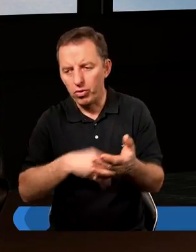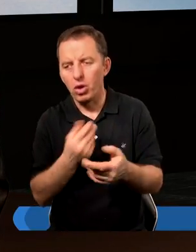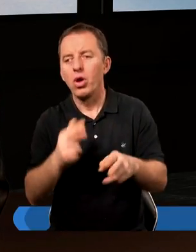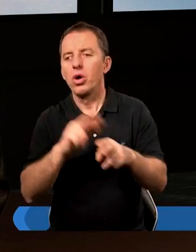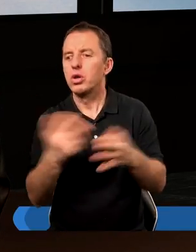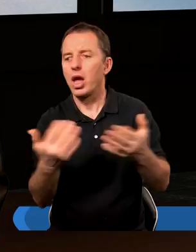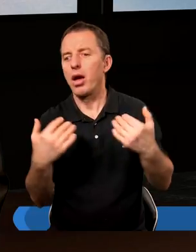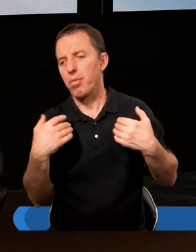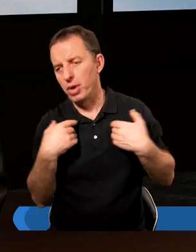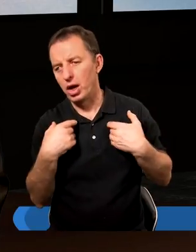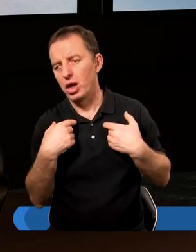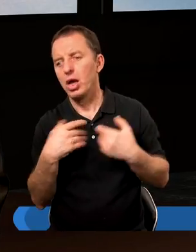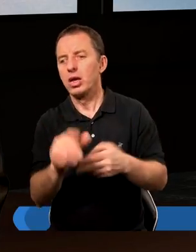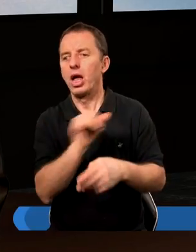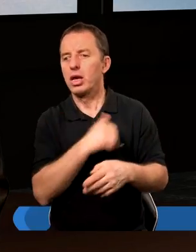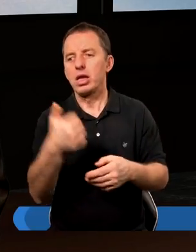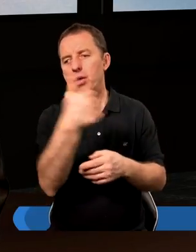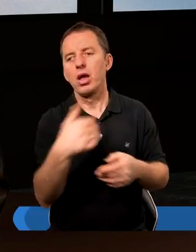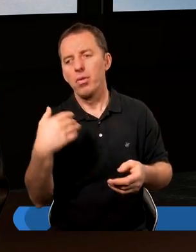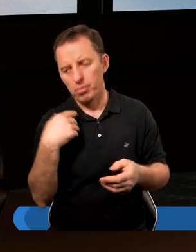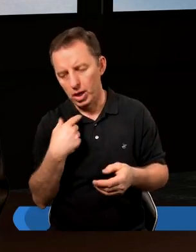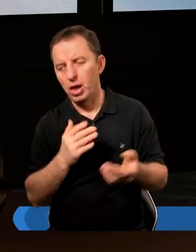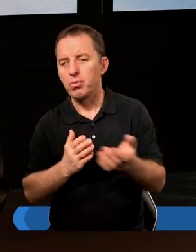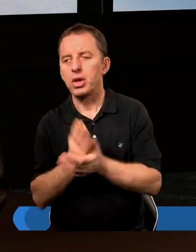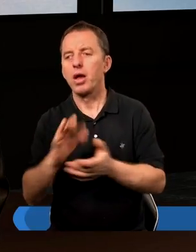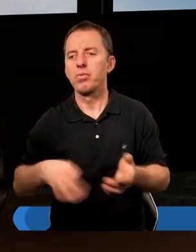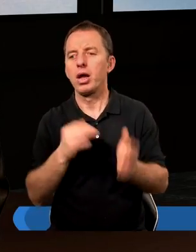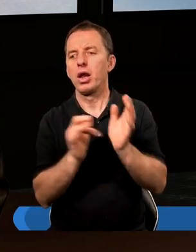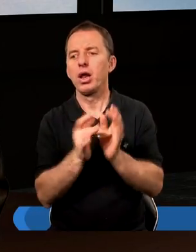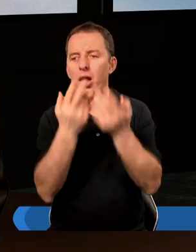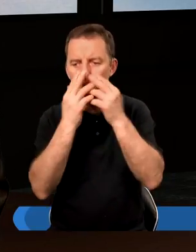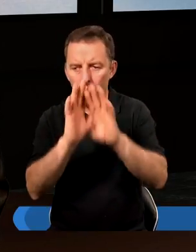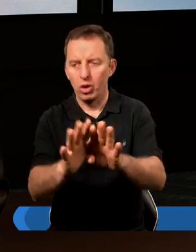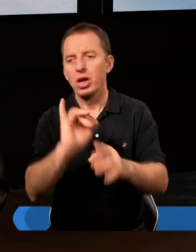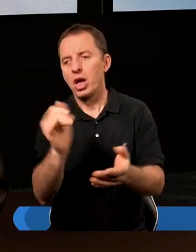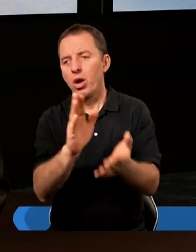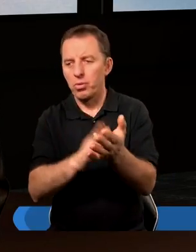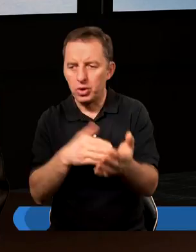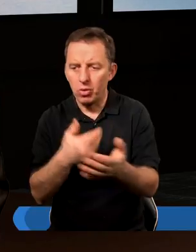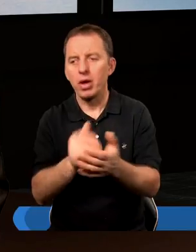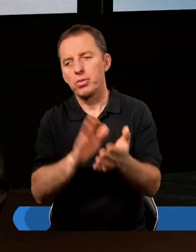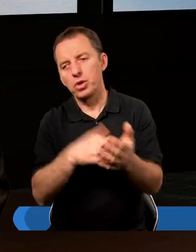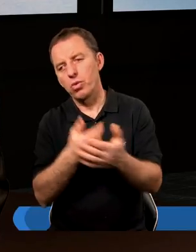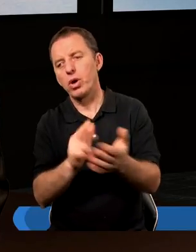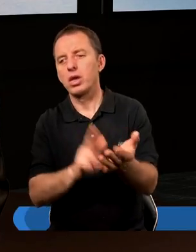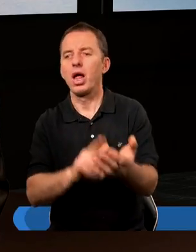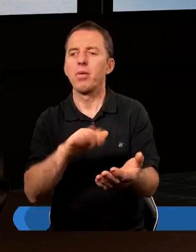ludzi, którzy byli za zamożni, a jednak byli też przez Pana Jezusa pokazywani jako przykład. Na przykład